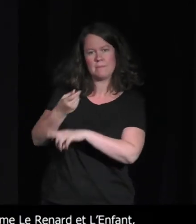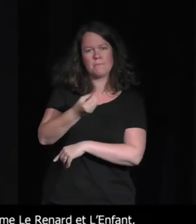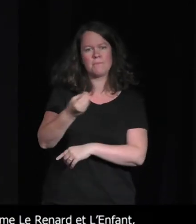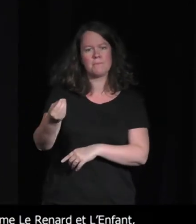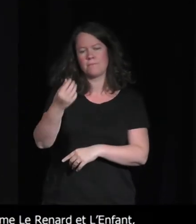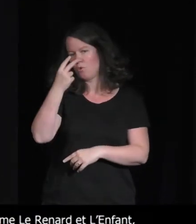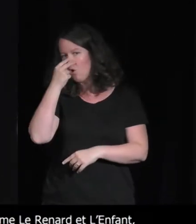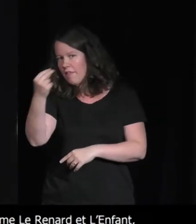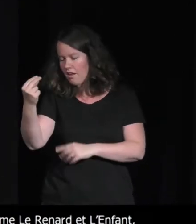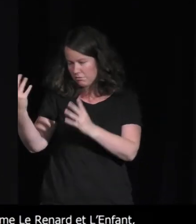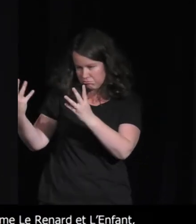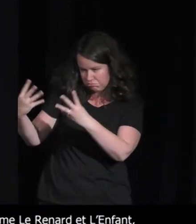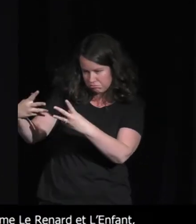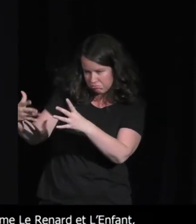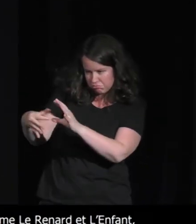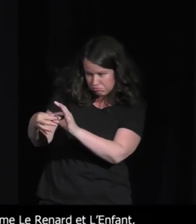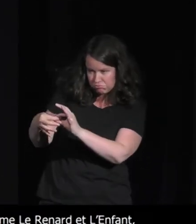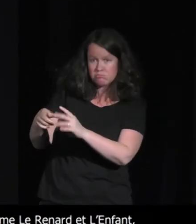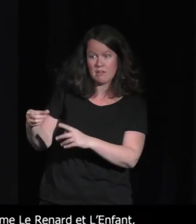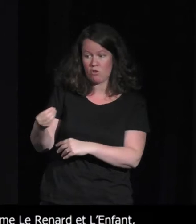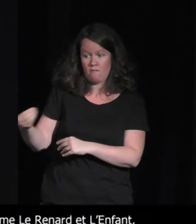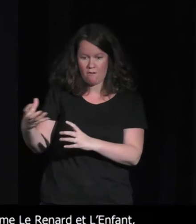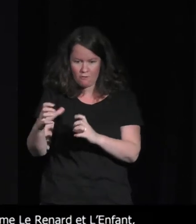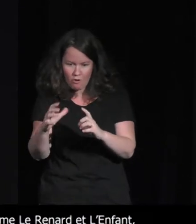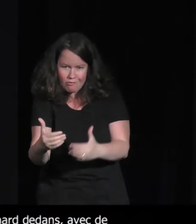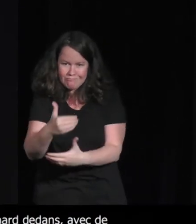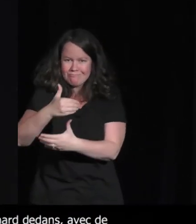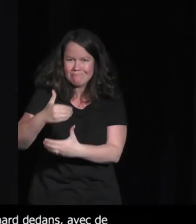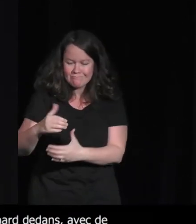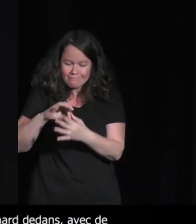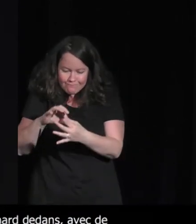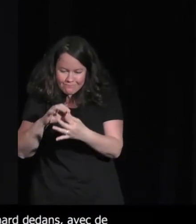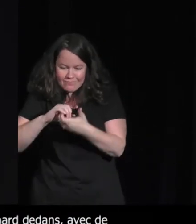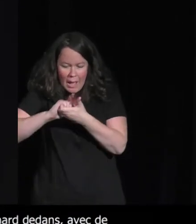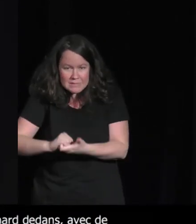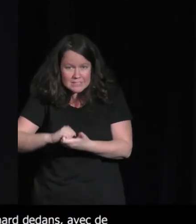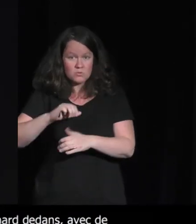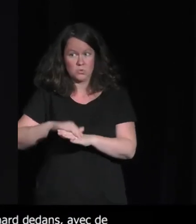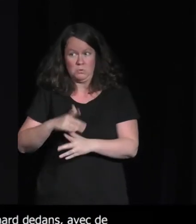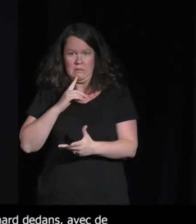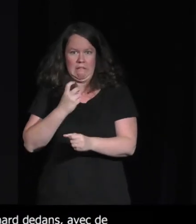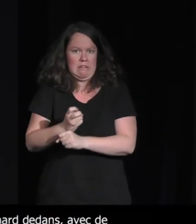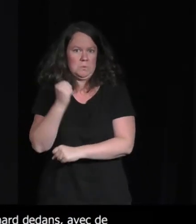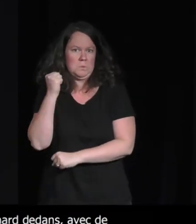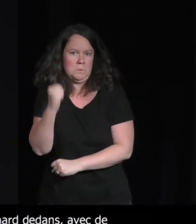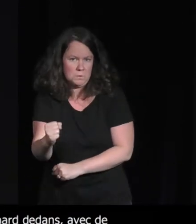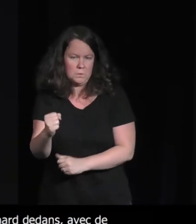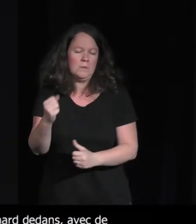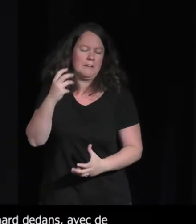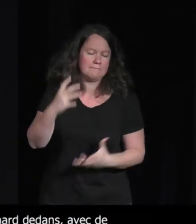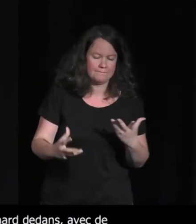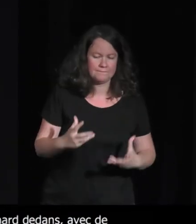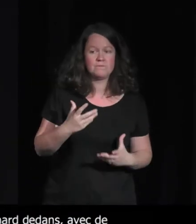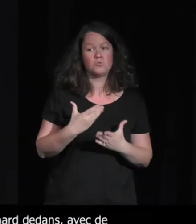apprivoiser le renard et risque de le tuer en le faisant en gros donc voilà en fait on a vraiment utilisé finalement la nature